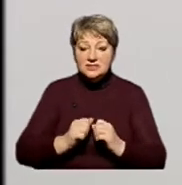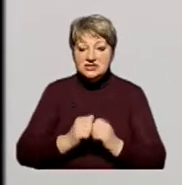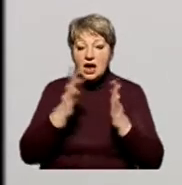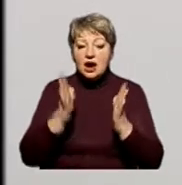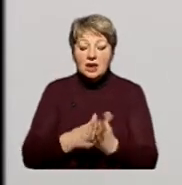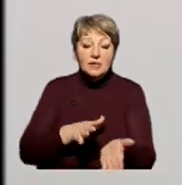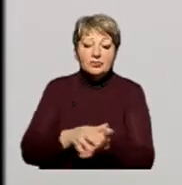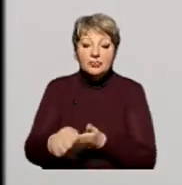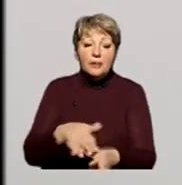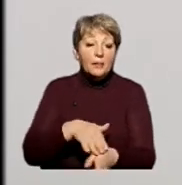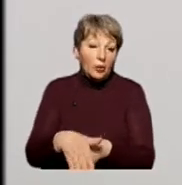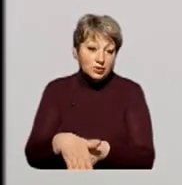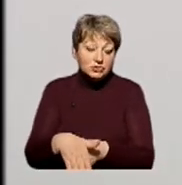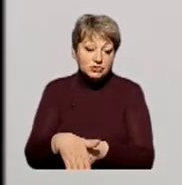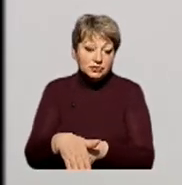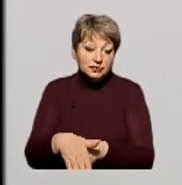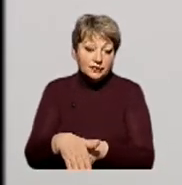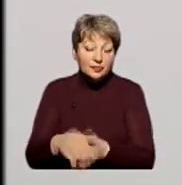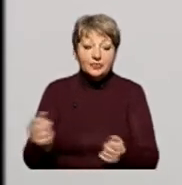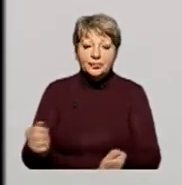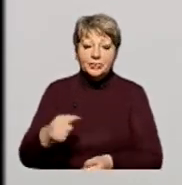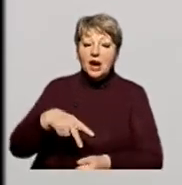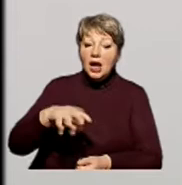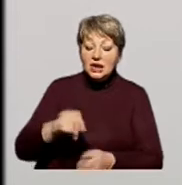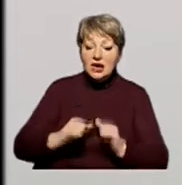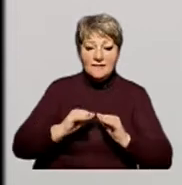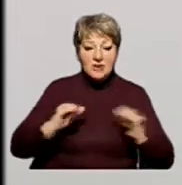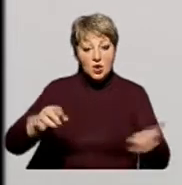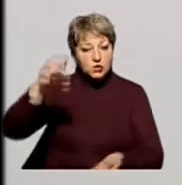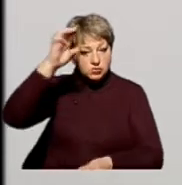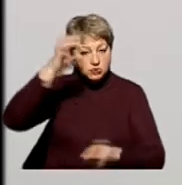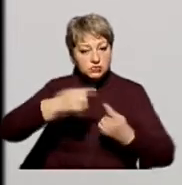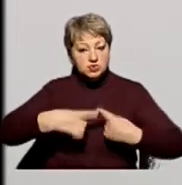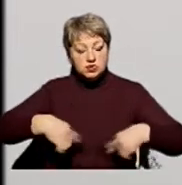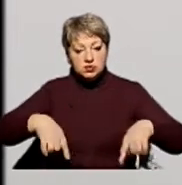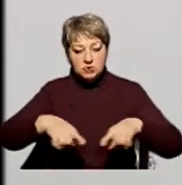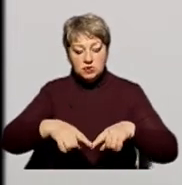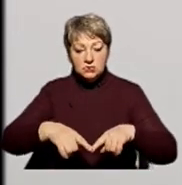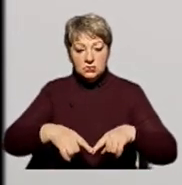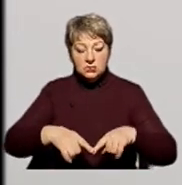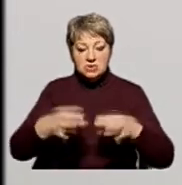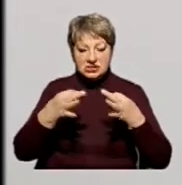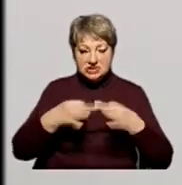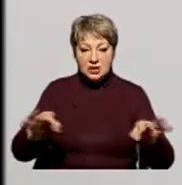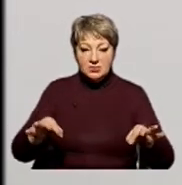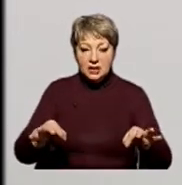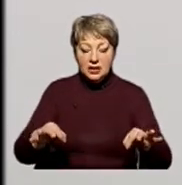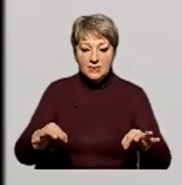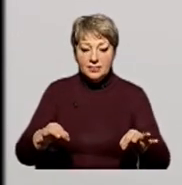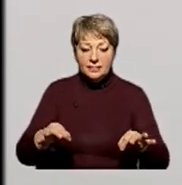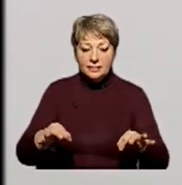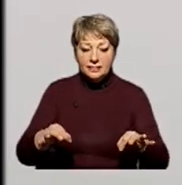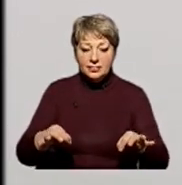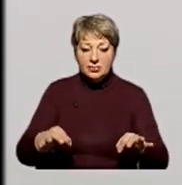повністю. Але в розвинених країнах, в країнах з розвиненою демократією, чітка є